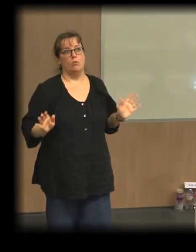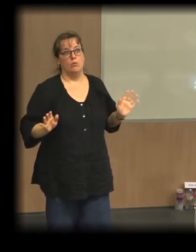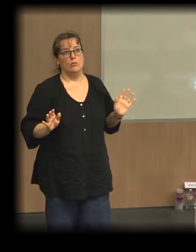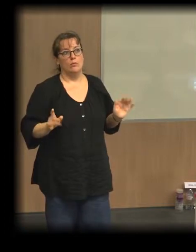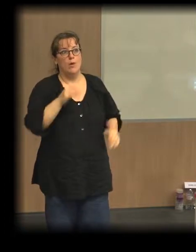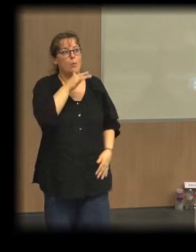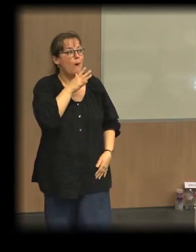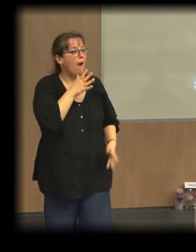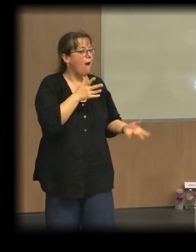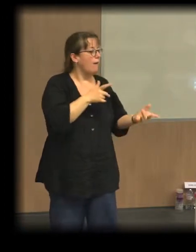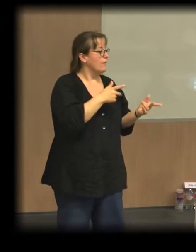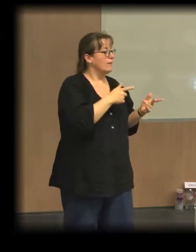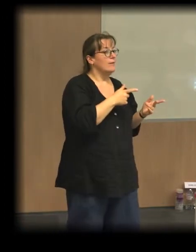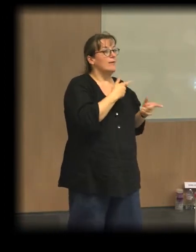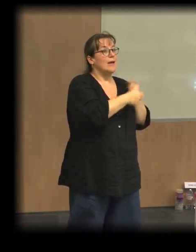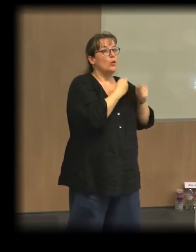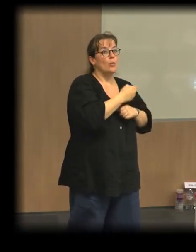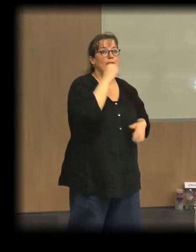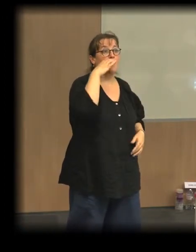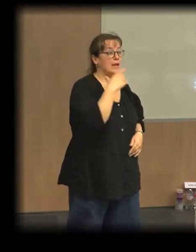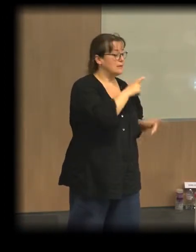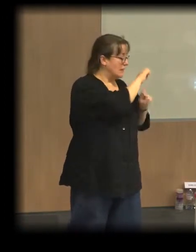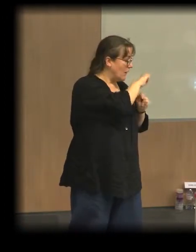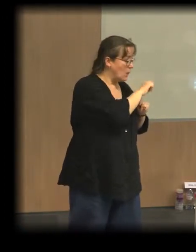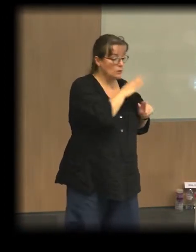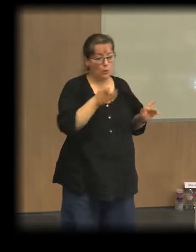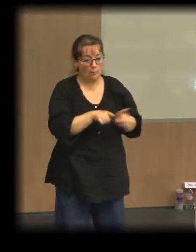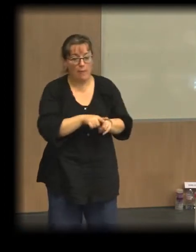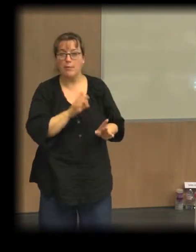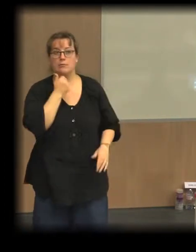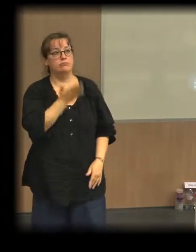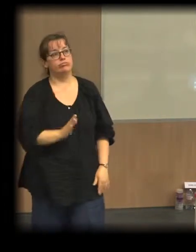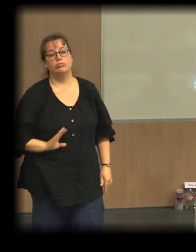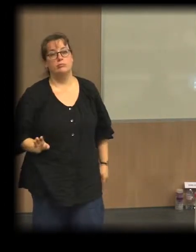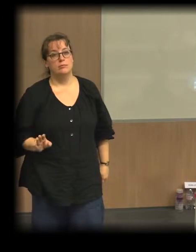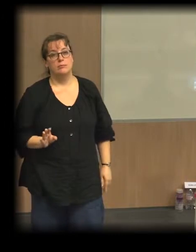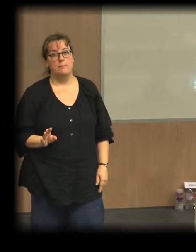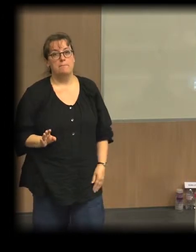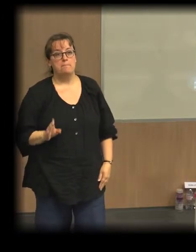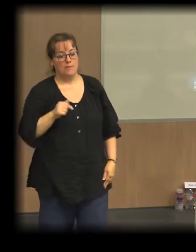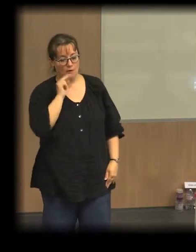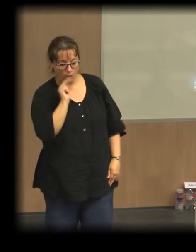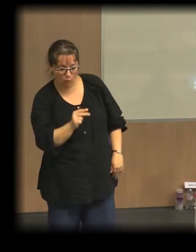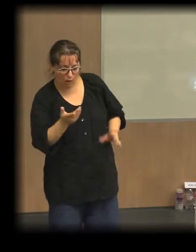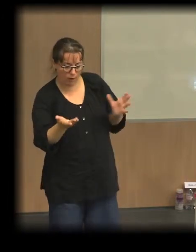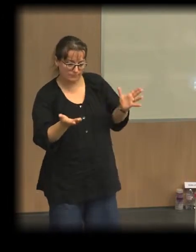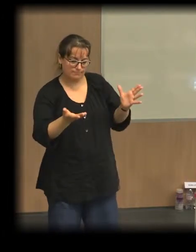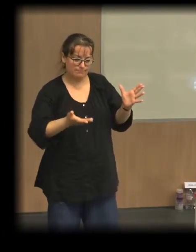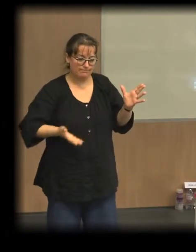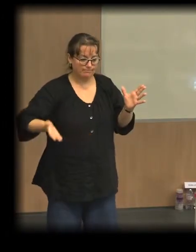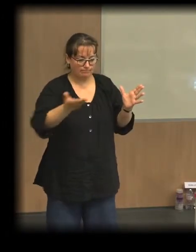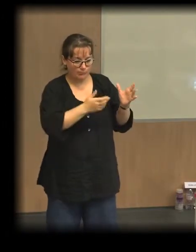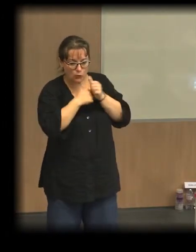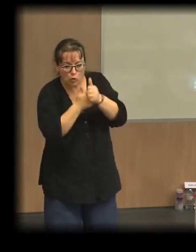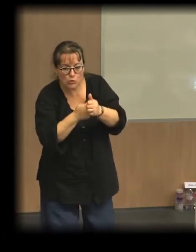qui soit alignée sur le modèle économique dominant. Ça veut dire d'éclairer ce que fait l'économie sociale et solidaire par